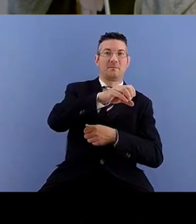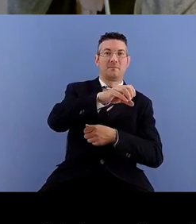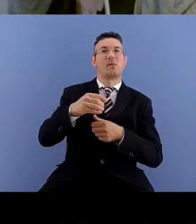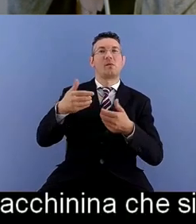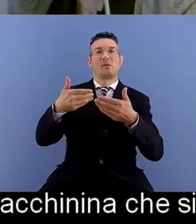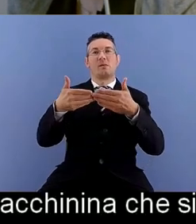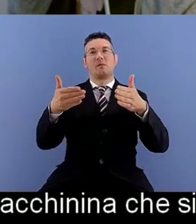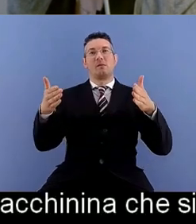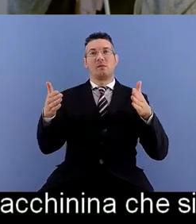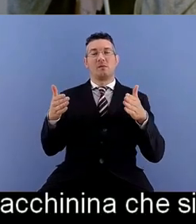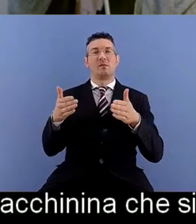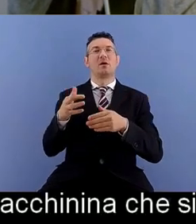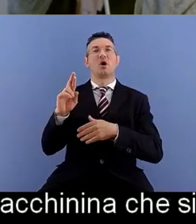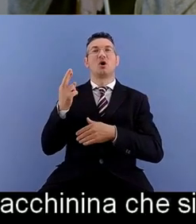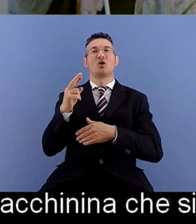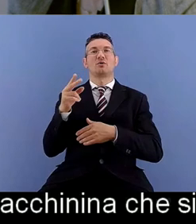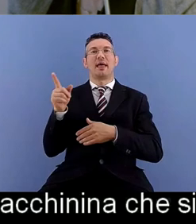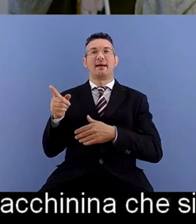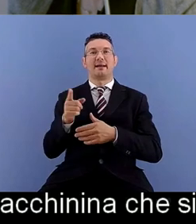Rodari